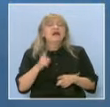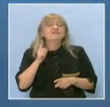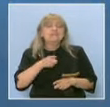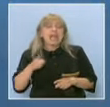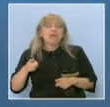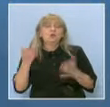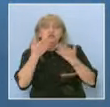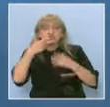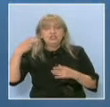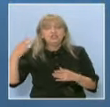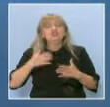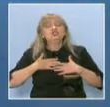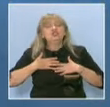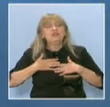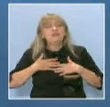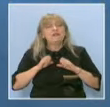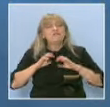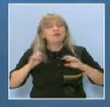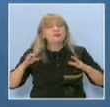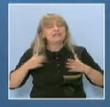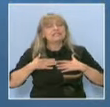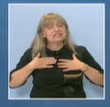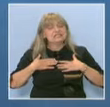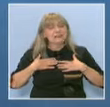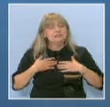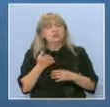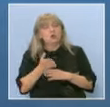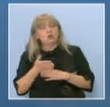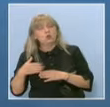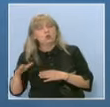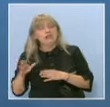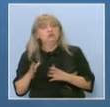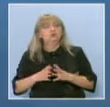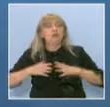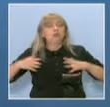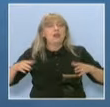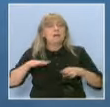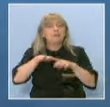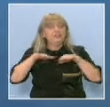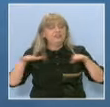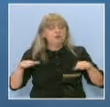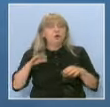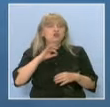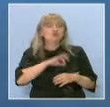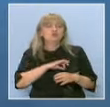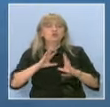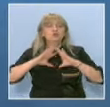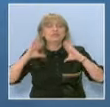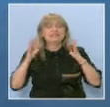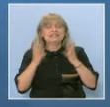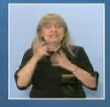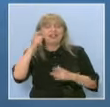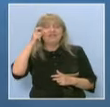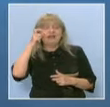получава информация за себе си, за тя, за нея самата и отделно на макрониво, ще се получи за цяла Варна, вече